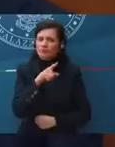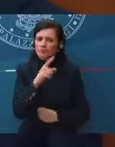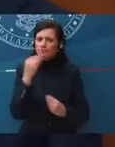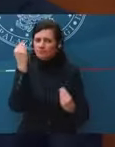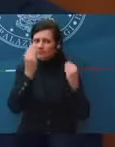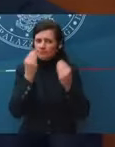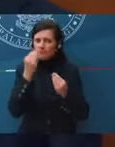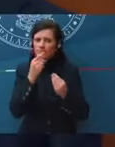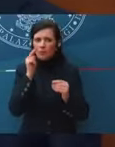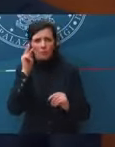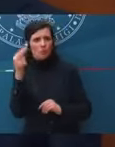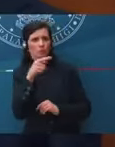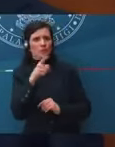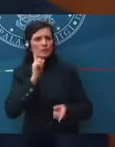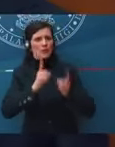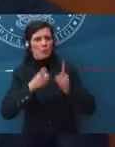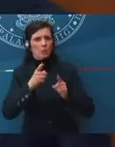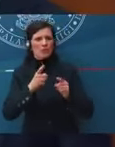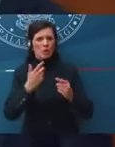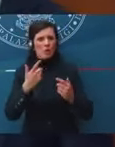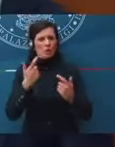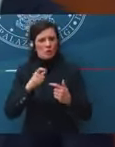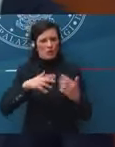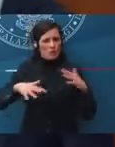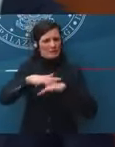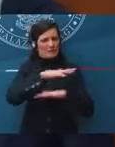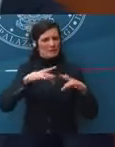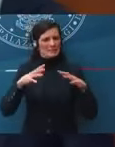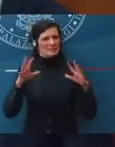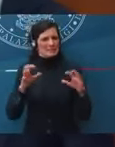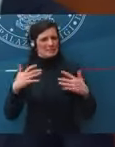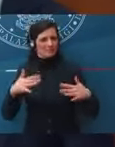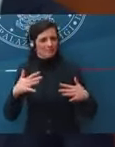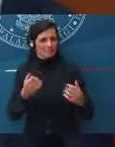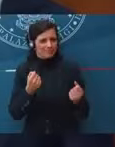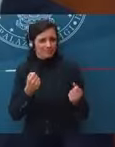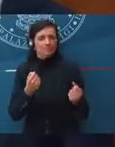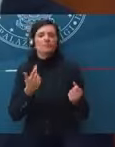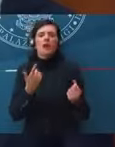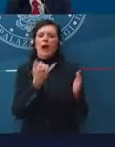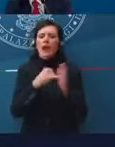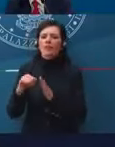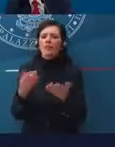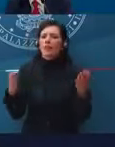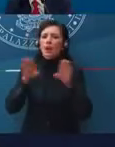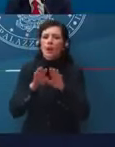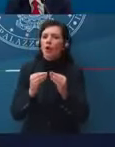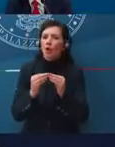politico di tensione, e poi anche com'è andata a finire effettivamente sulle cartelle.